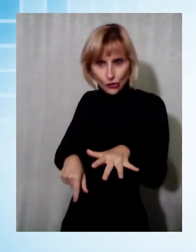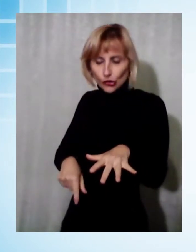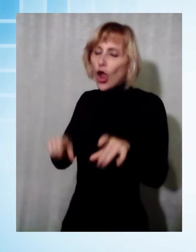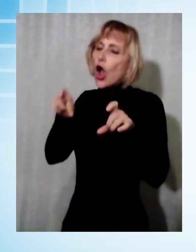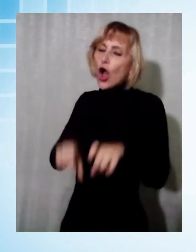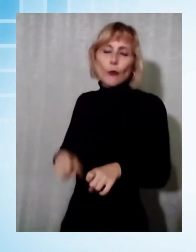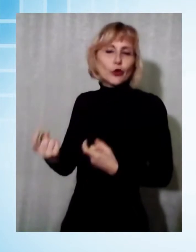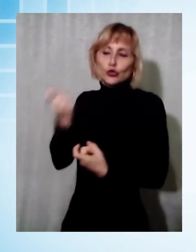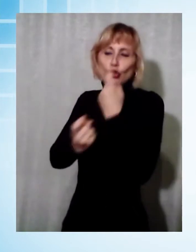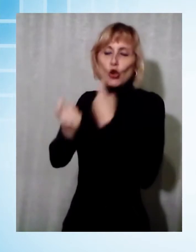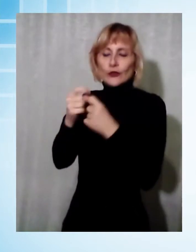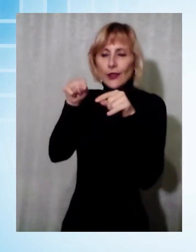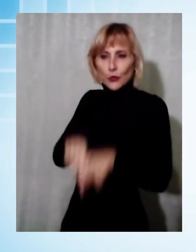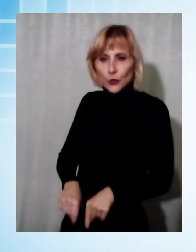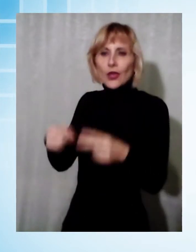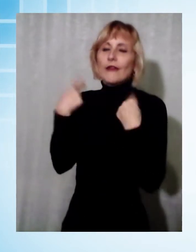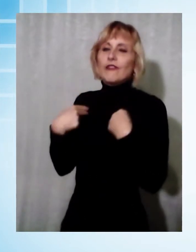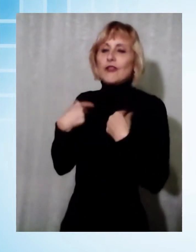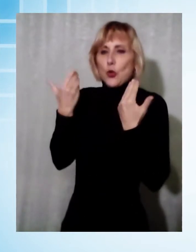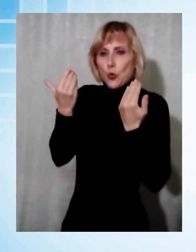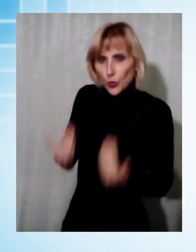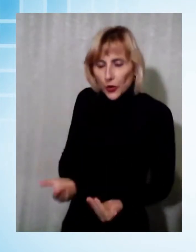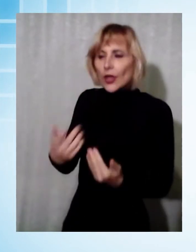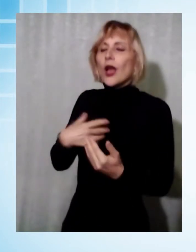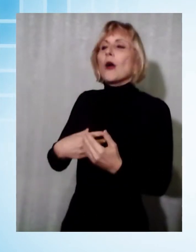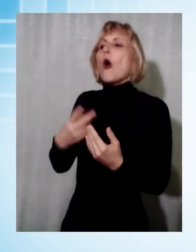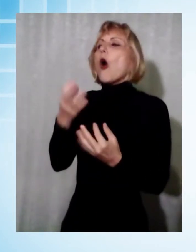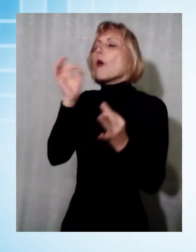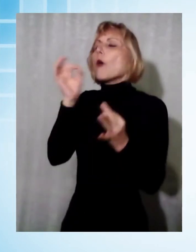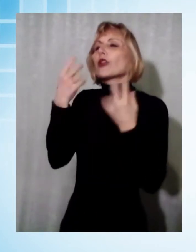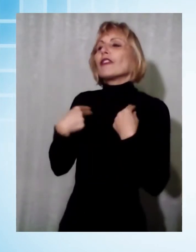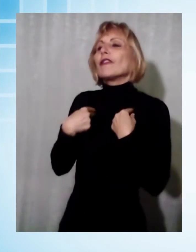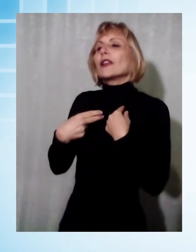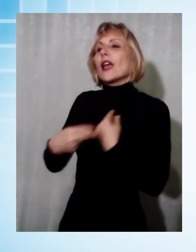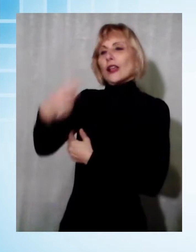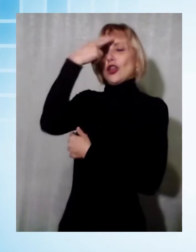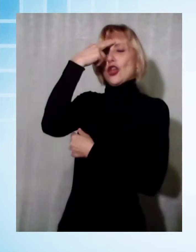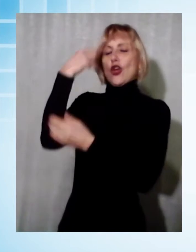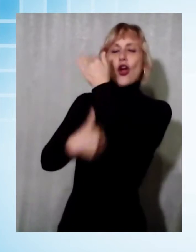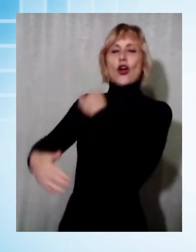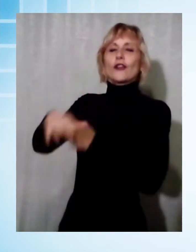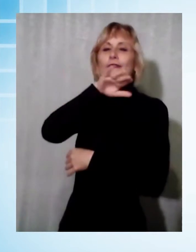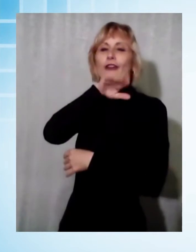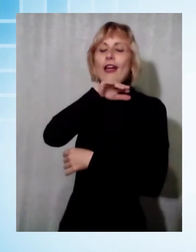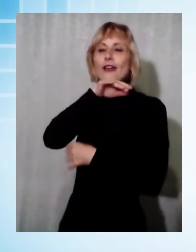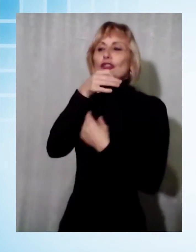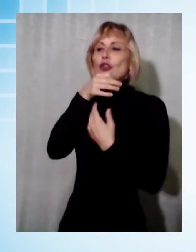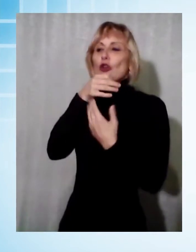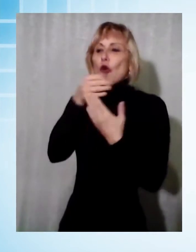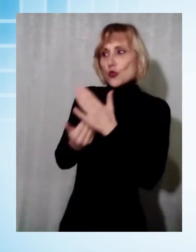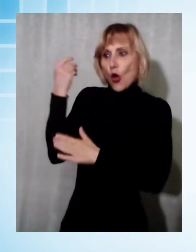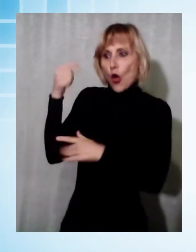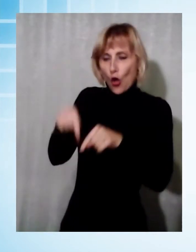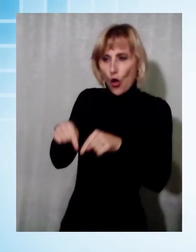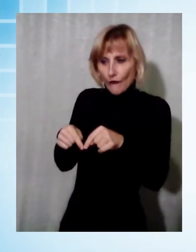deve ancora vivere i vecchi ricordi e i recenti ricordi come questo evento di questa